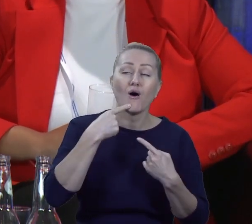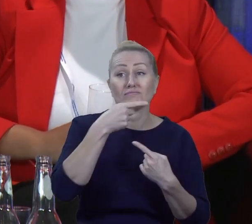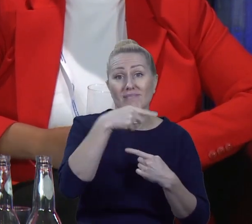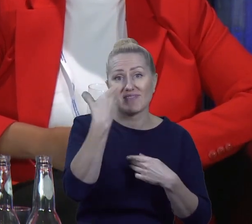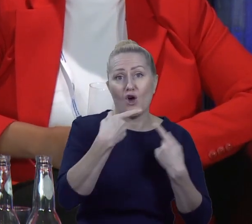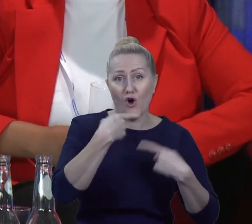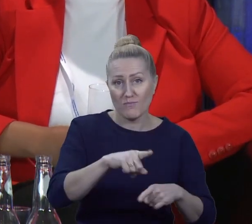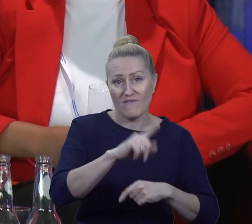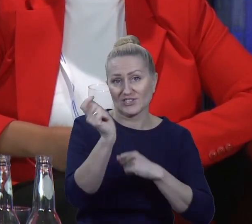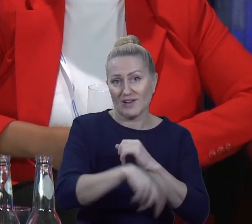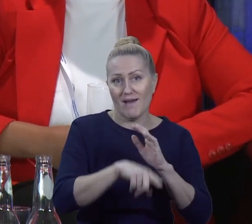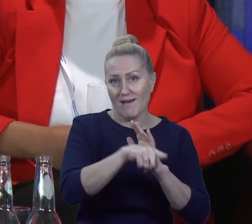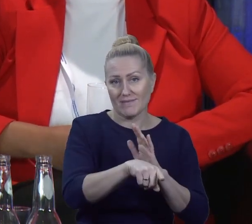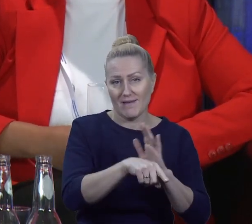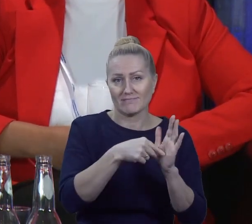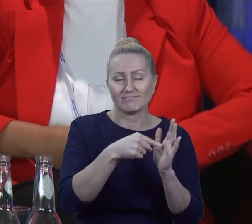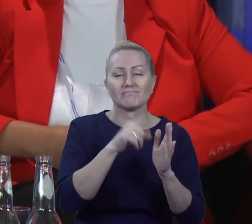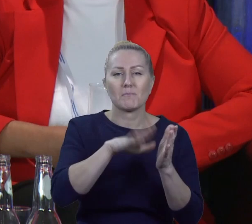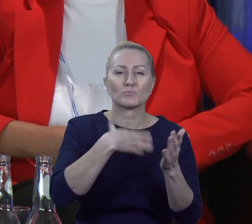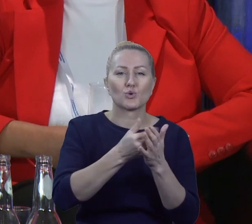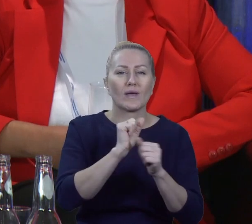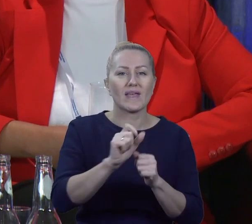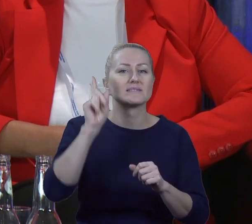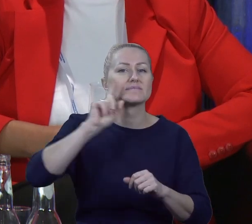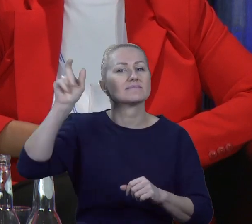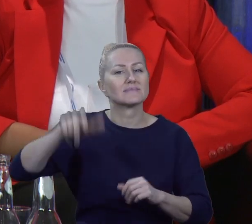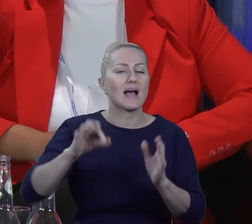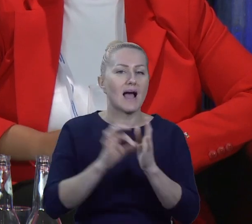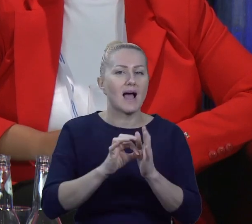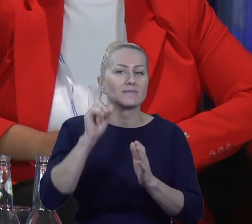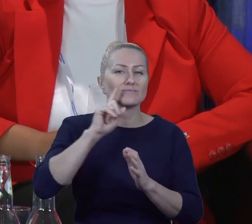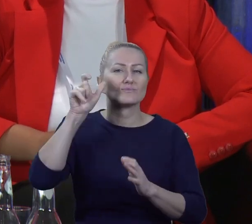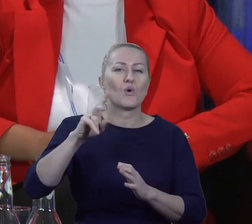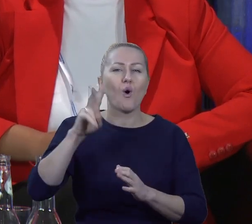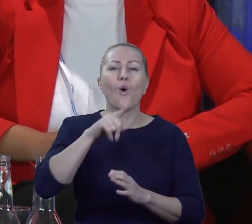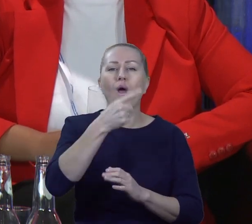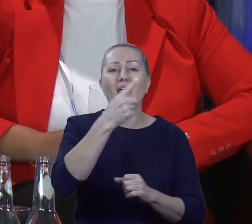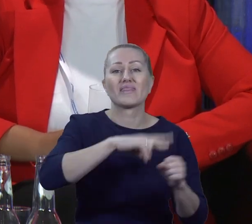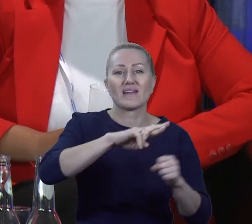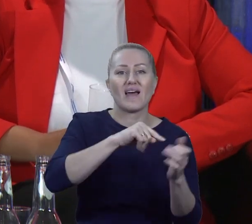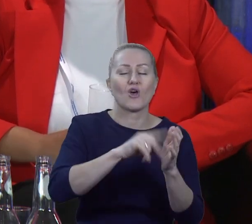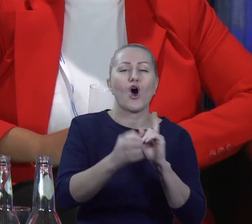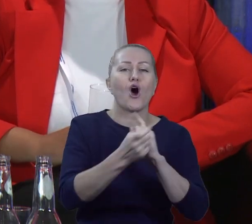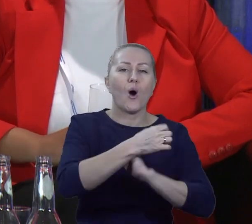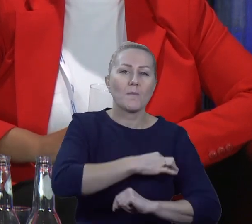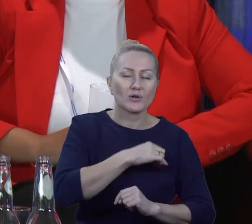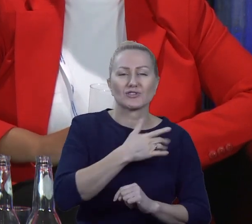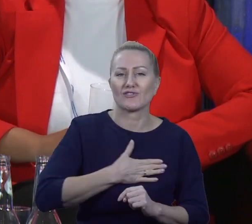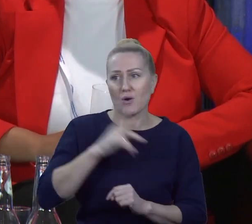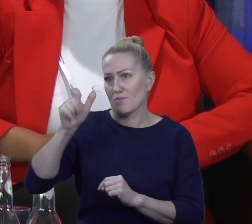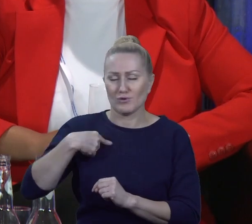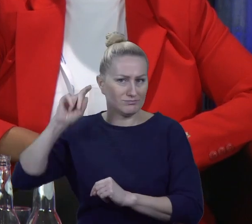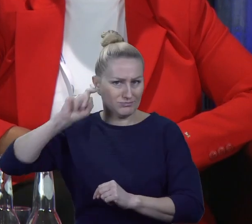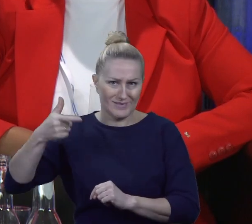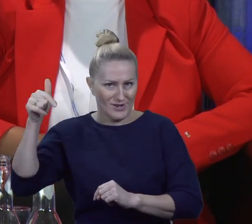bo tak jak mówiłem, akurat taki przykład mamy, jest gościu, który akurat jest nielubiany przez jedną z radnych opozycyjnych i cały czas tylko oni musimy słuchać, a